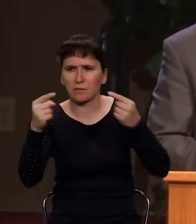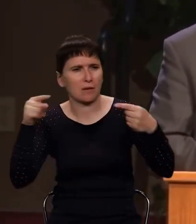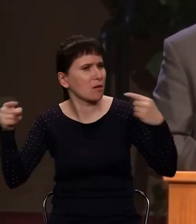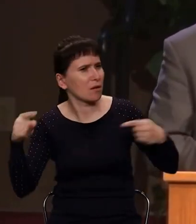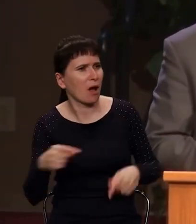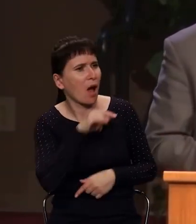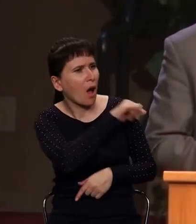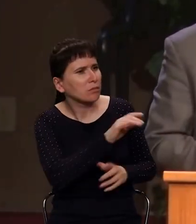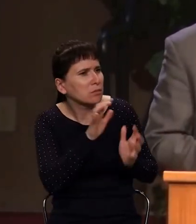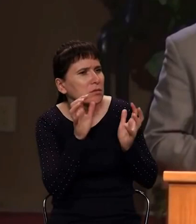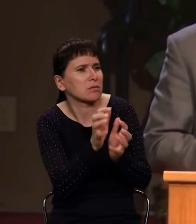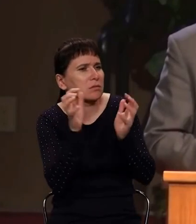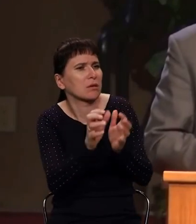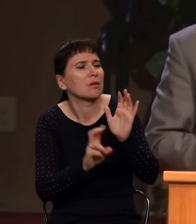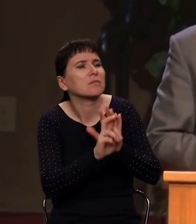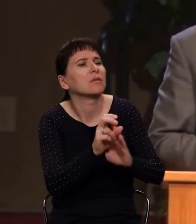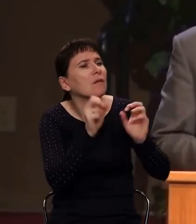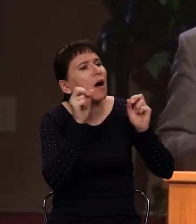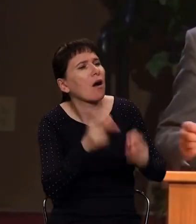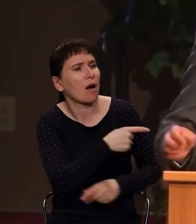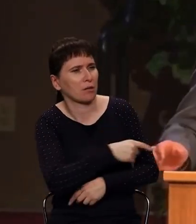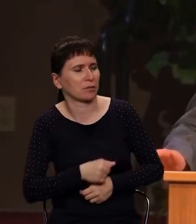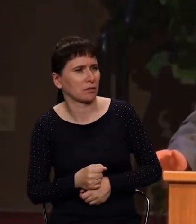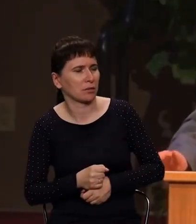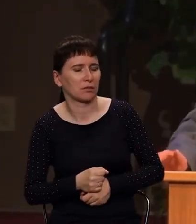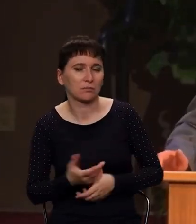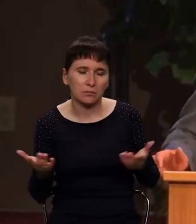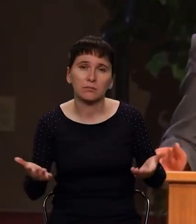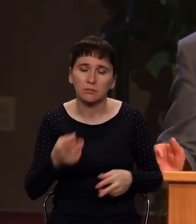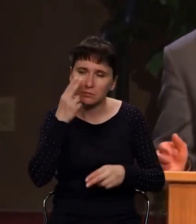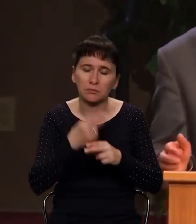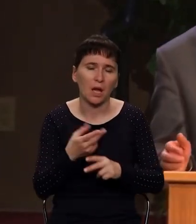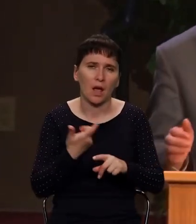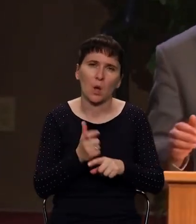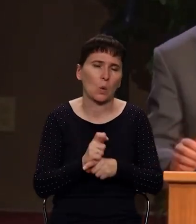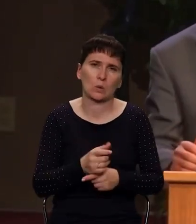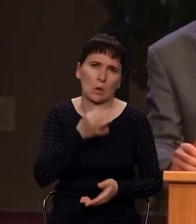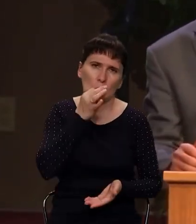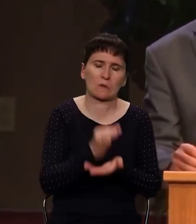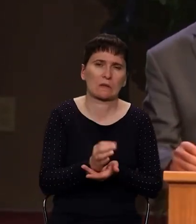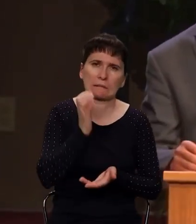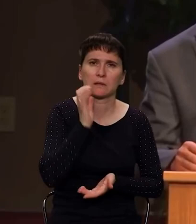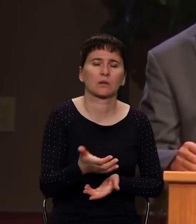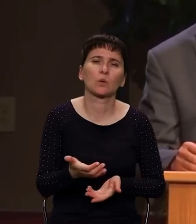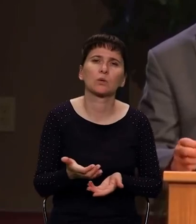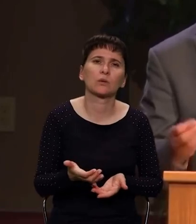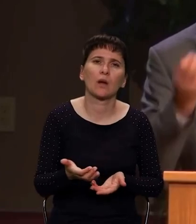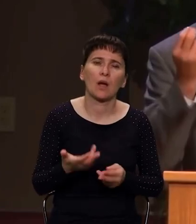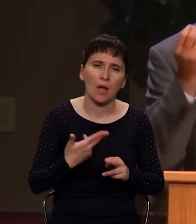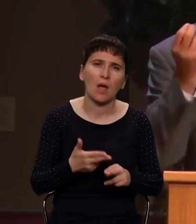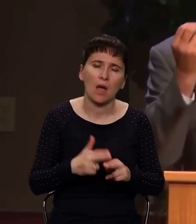церковь? Он сказал, братья, это большая ответственность, которая лежит на нацию. Она